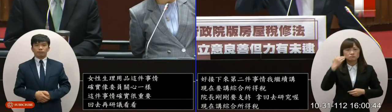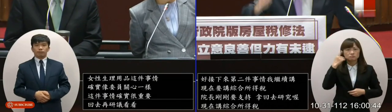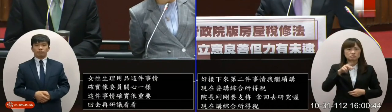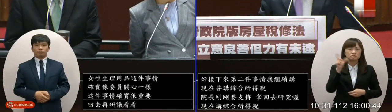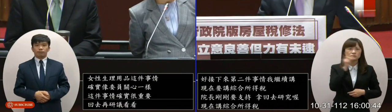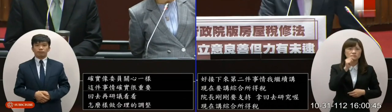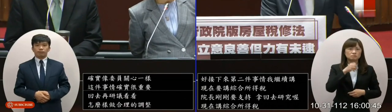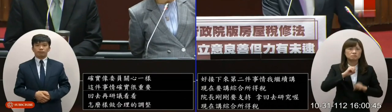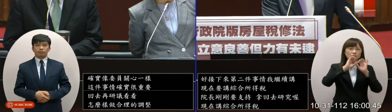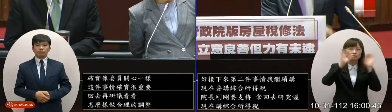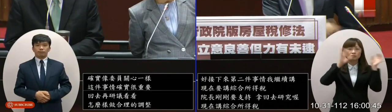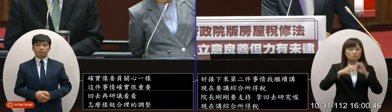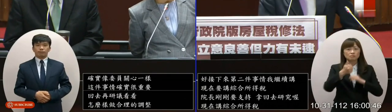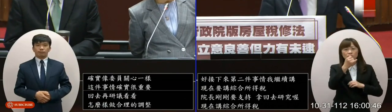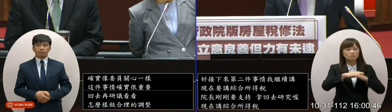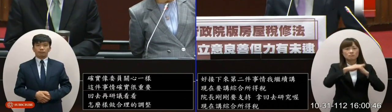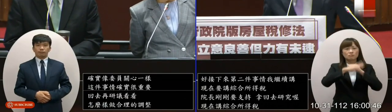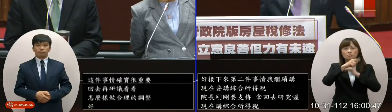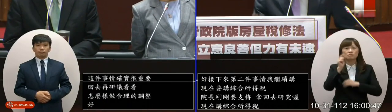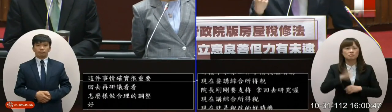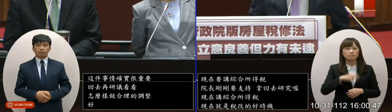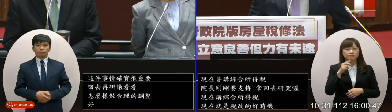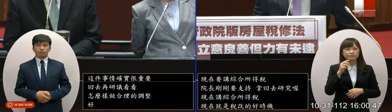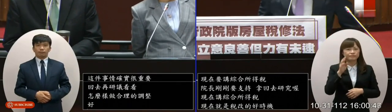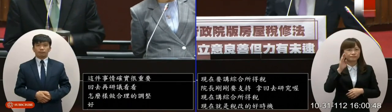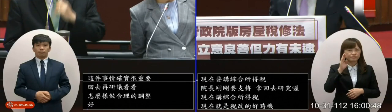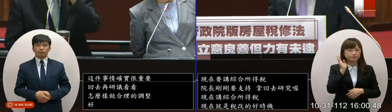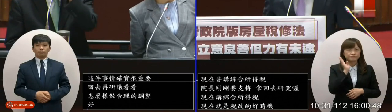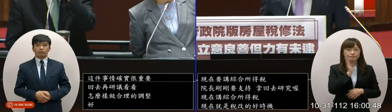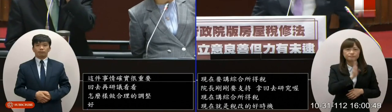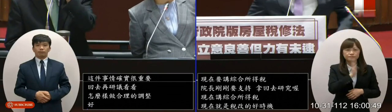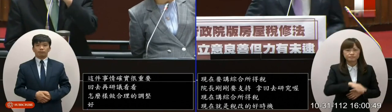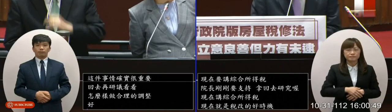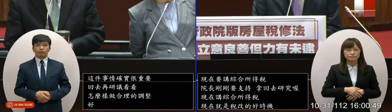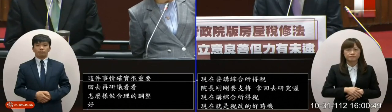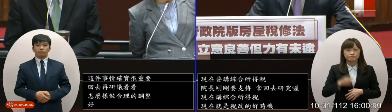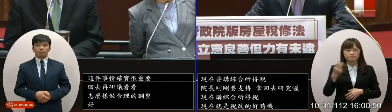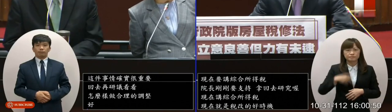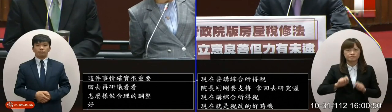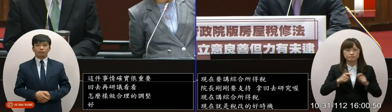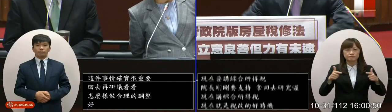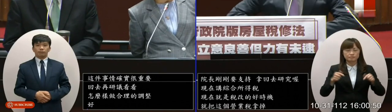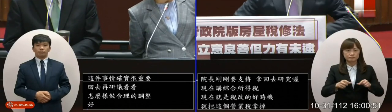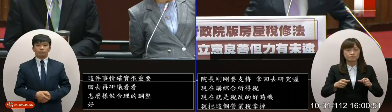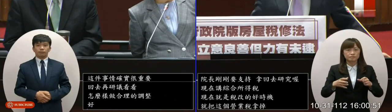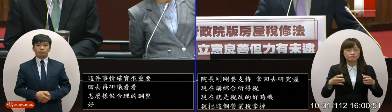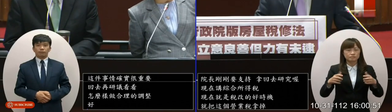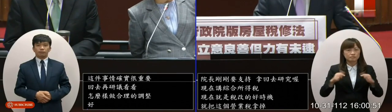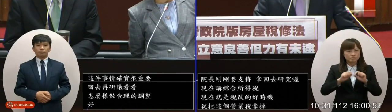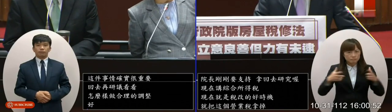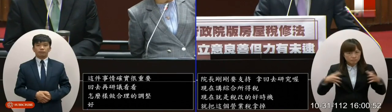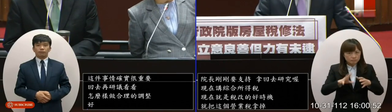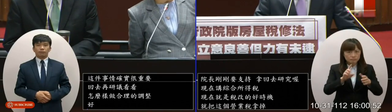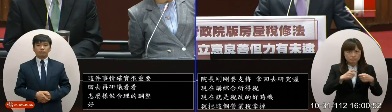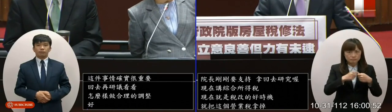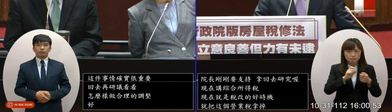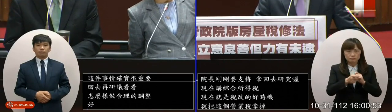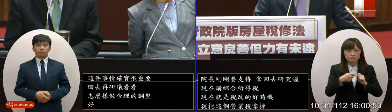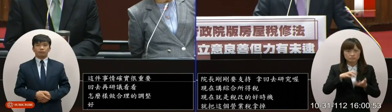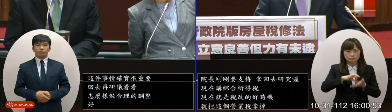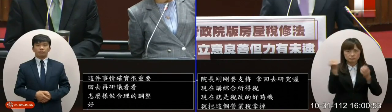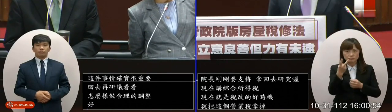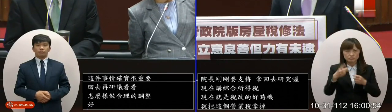什麼的好 我們都是空談這部最好趕快做下去接下來我要講綜合所得稅在所得稅當中我現在講兩樣租金支出